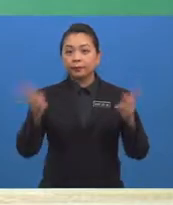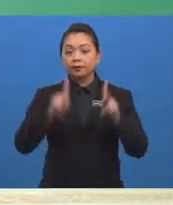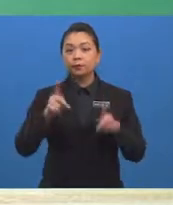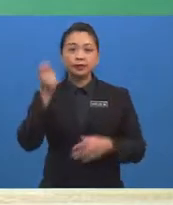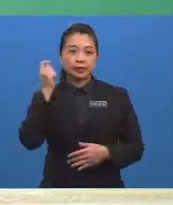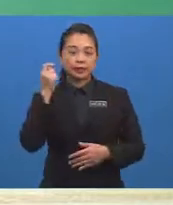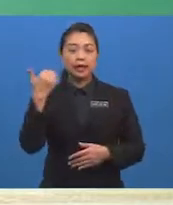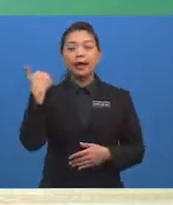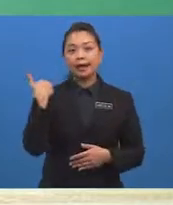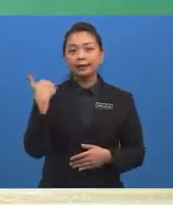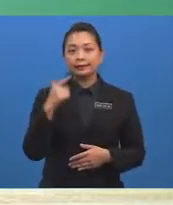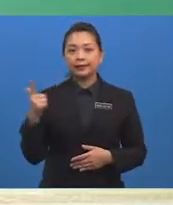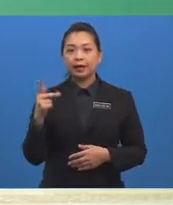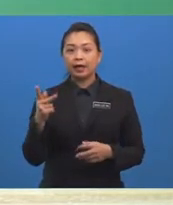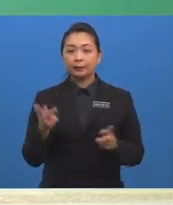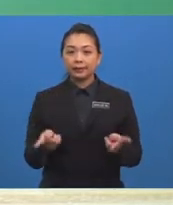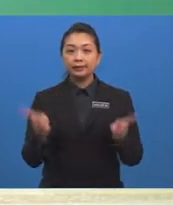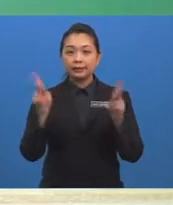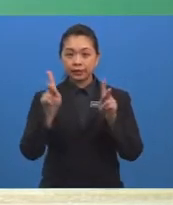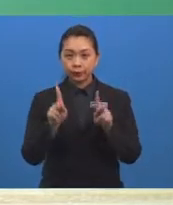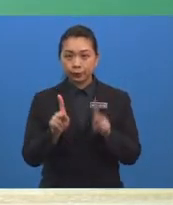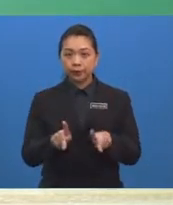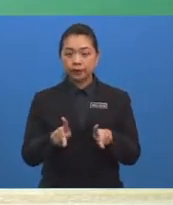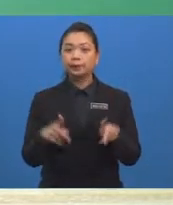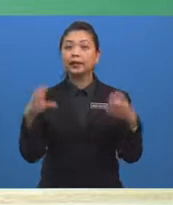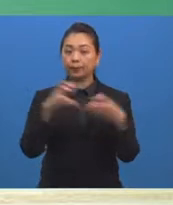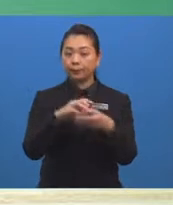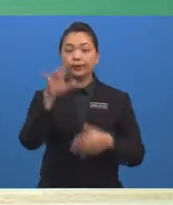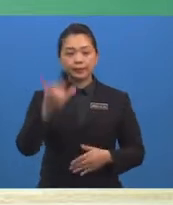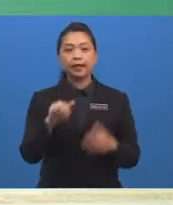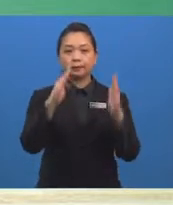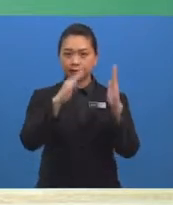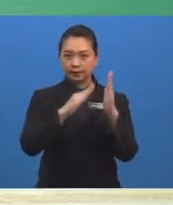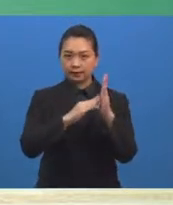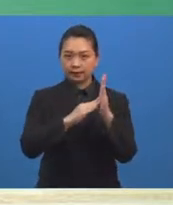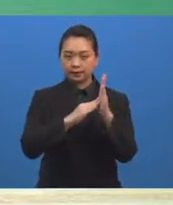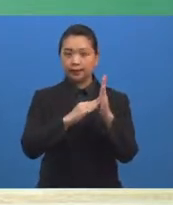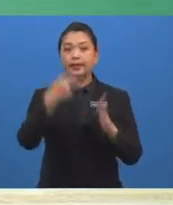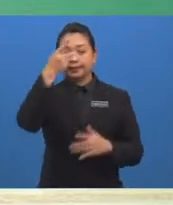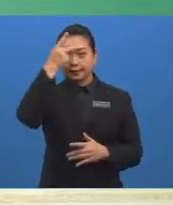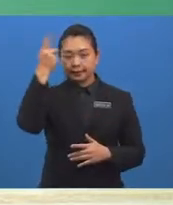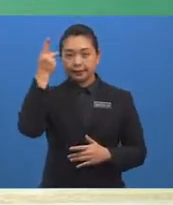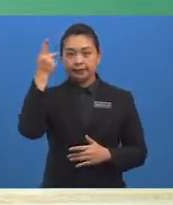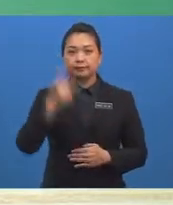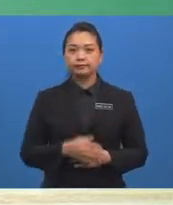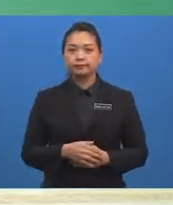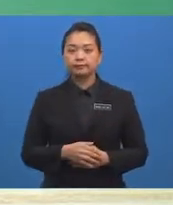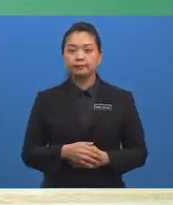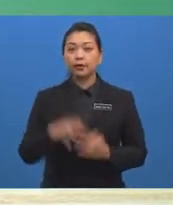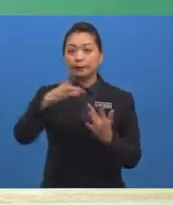adalah merupakan peristiwa bergabung yang bersandar Ini adalah kerana